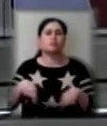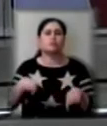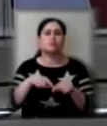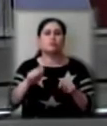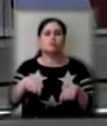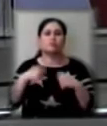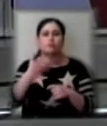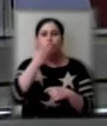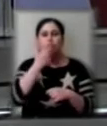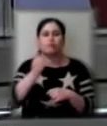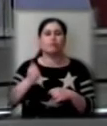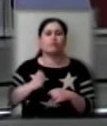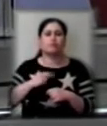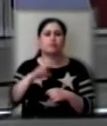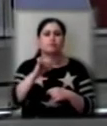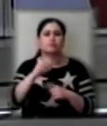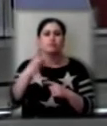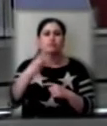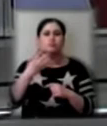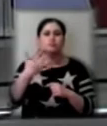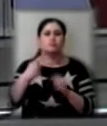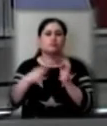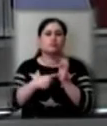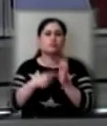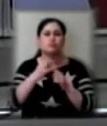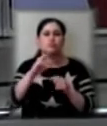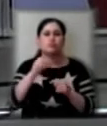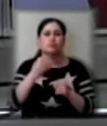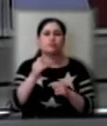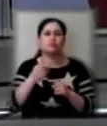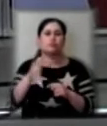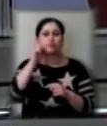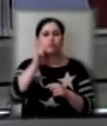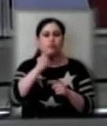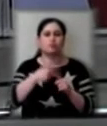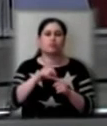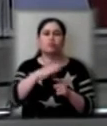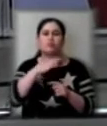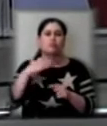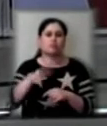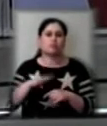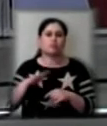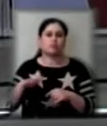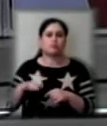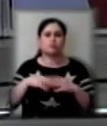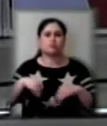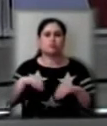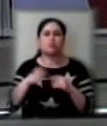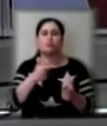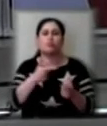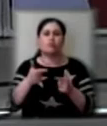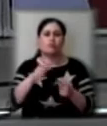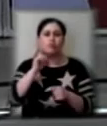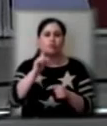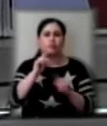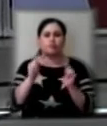військовій частині 3056 Національної гвардії України та багатодітній родині. Цей сюжет готується до ефіру, а зараз